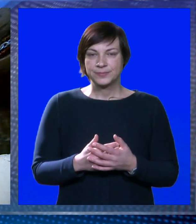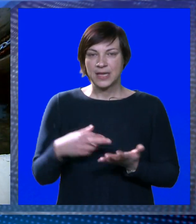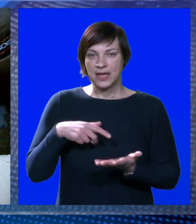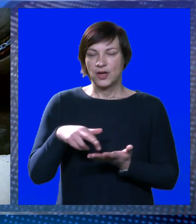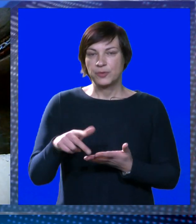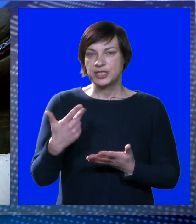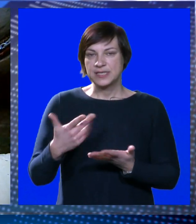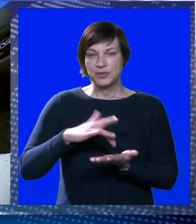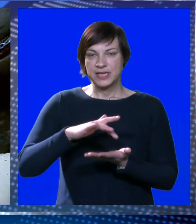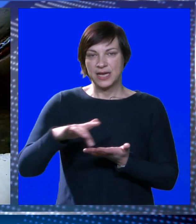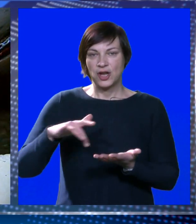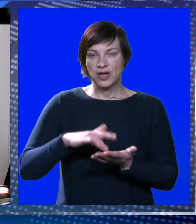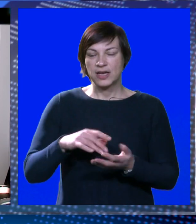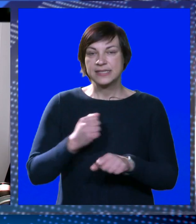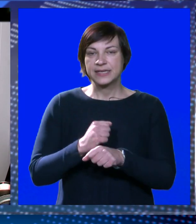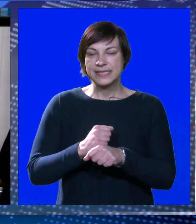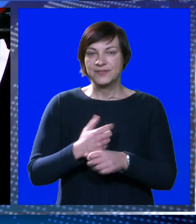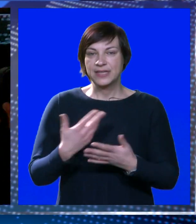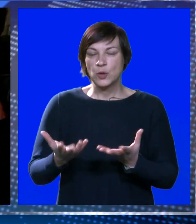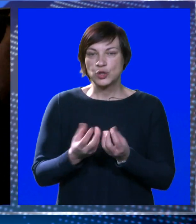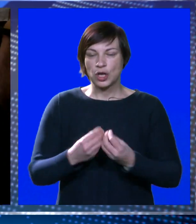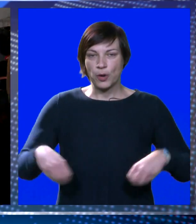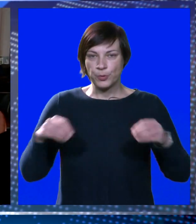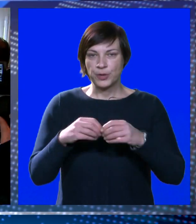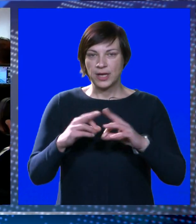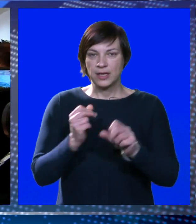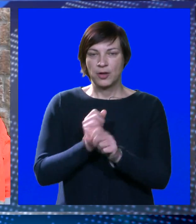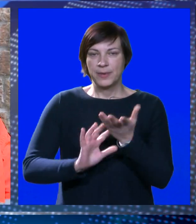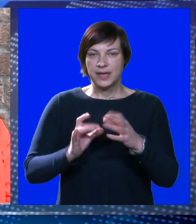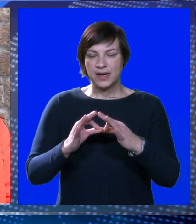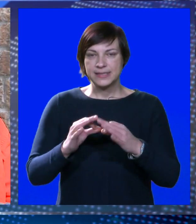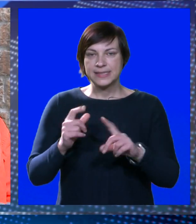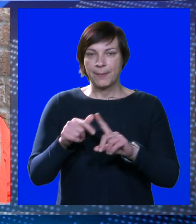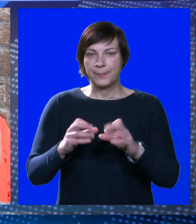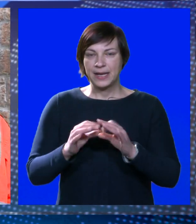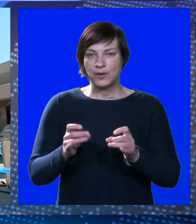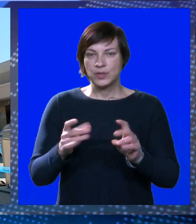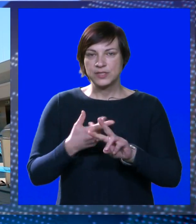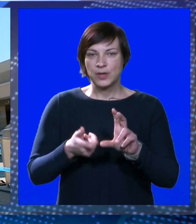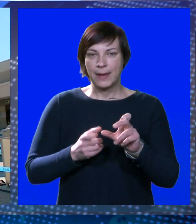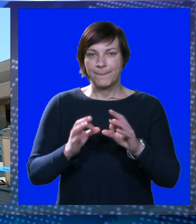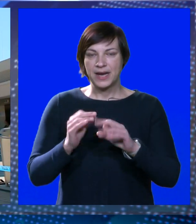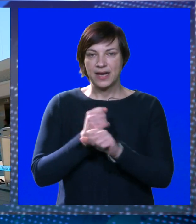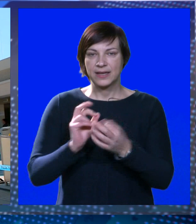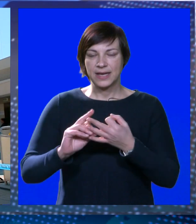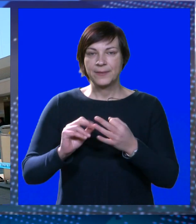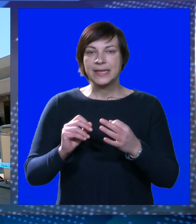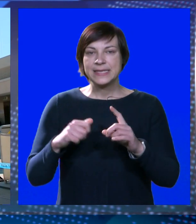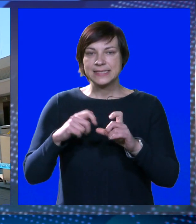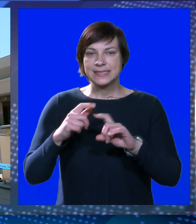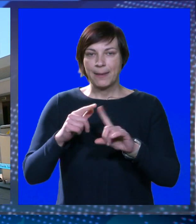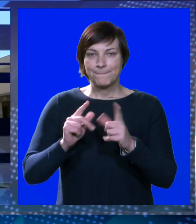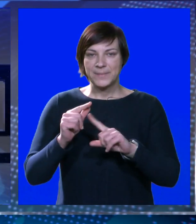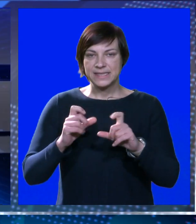Obišli smo tri lokacije na kojima se izvode radovi u sklobu projekta Aglomeracije, Pile, ulicu Andrije Hebranga i ulicu Kardinala